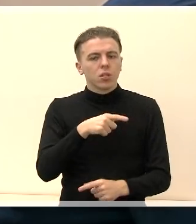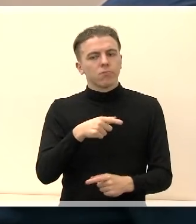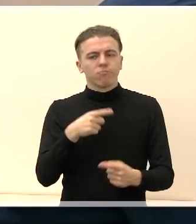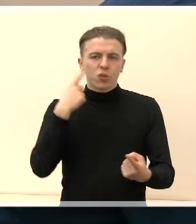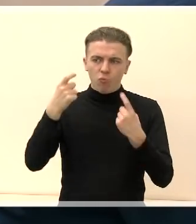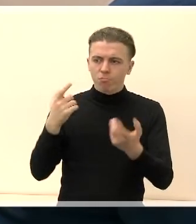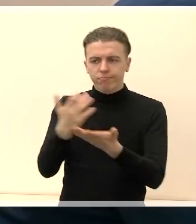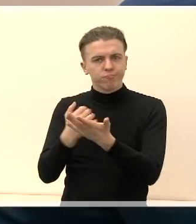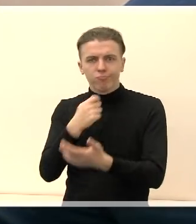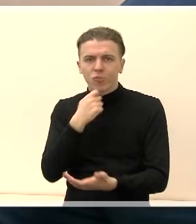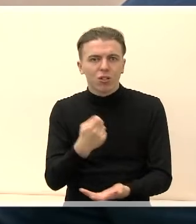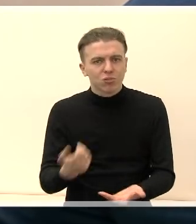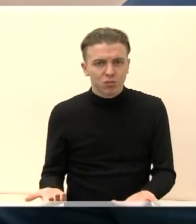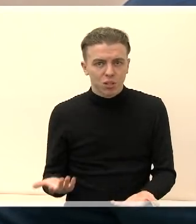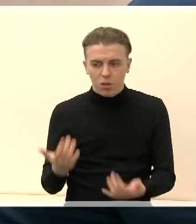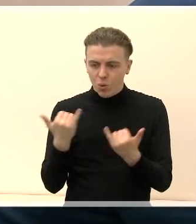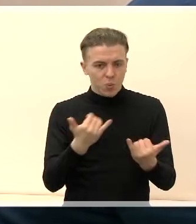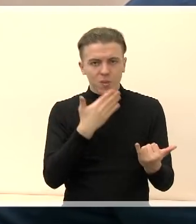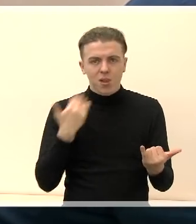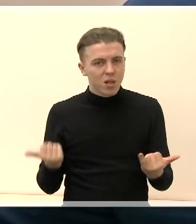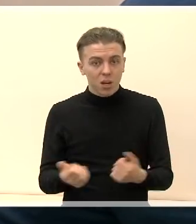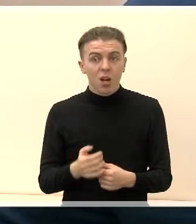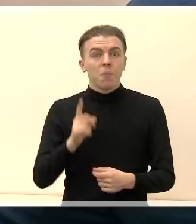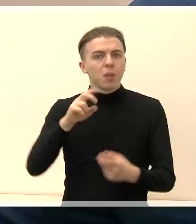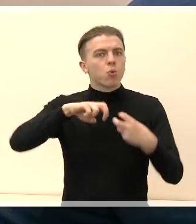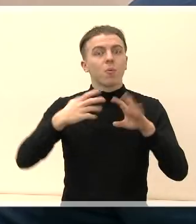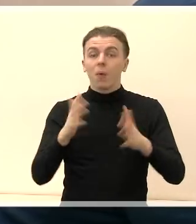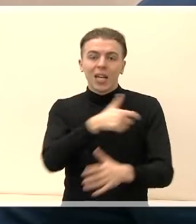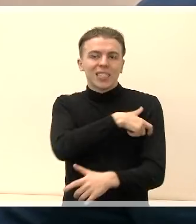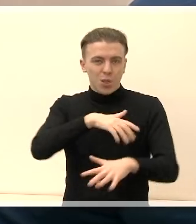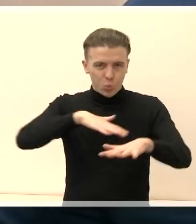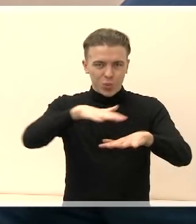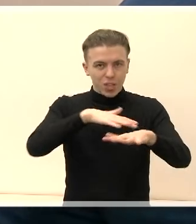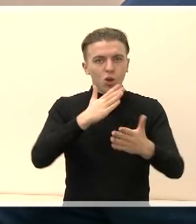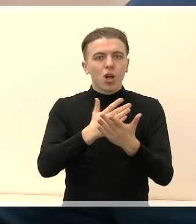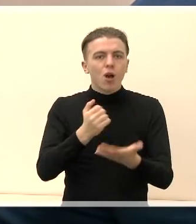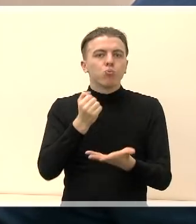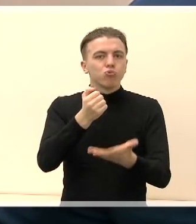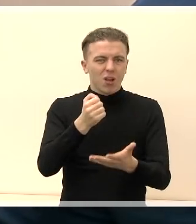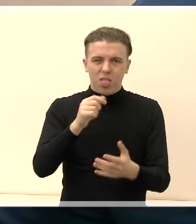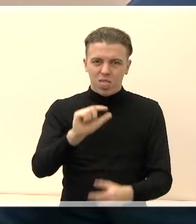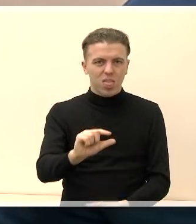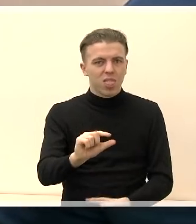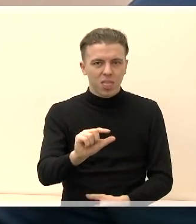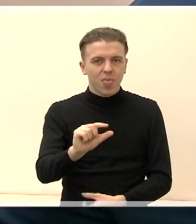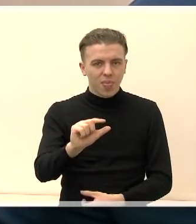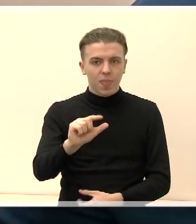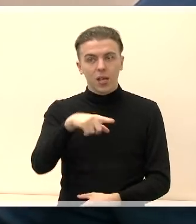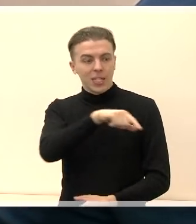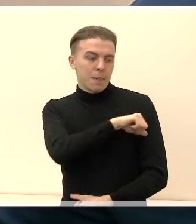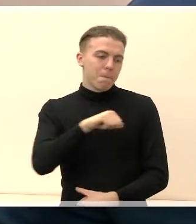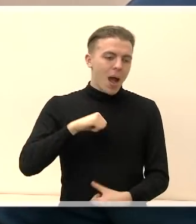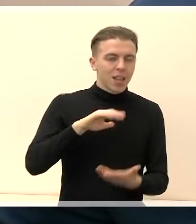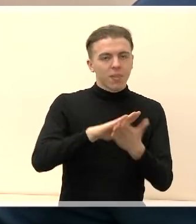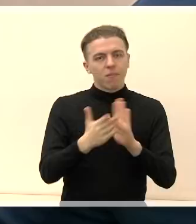informacijos, bet kita problema yra tai, kad seniūnijos turi per mažus biudžetus. Jos negali pačios nei kažko